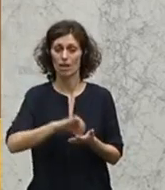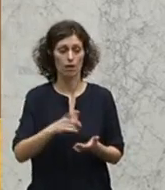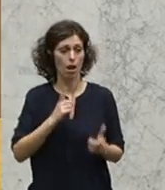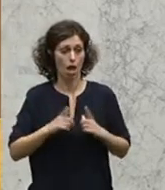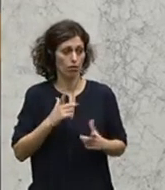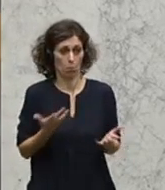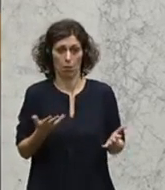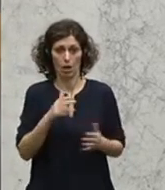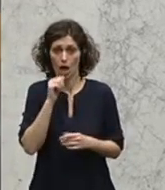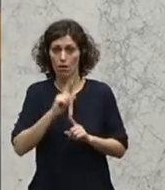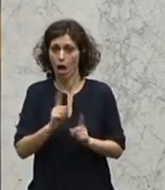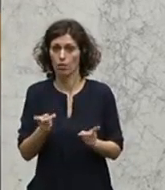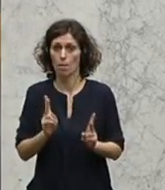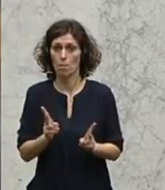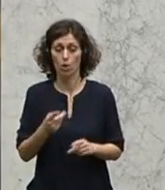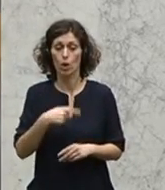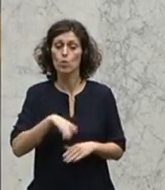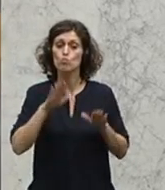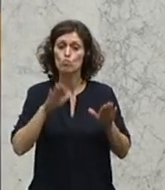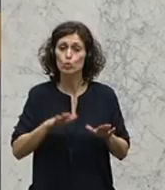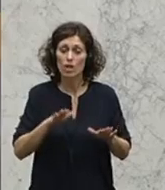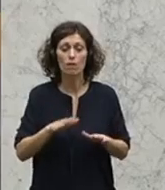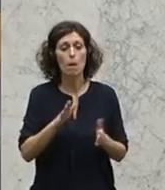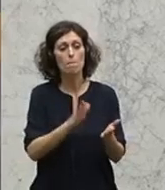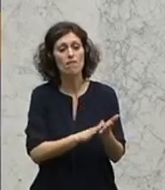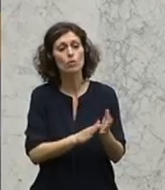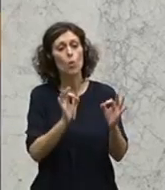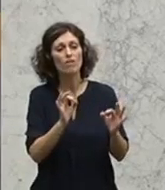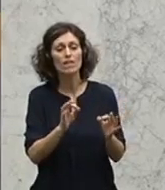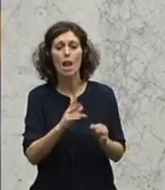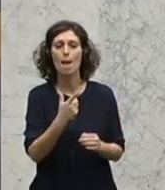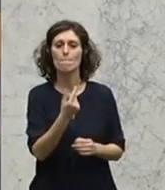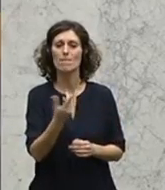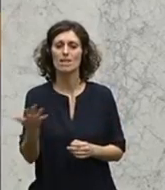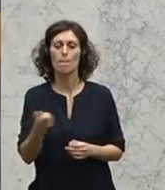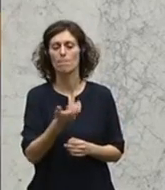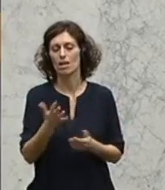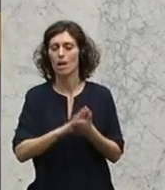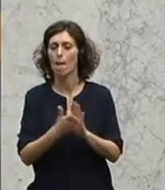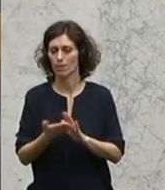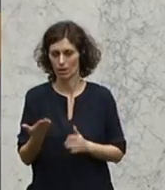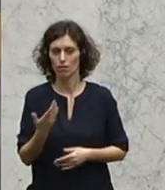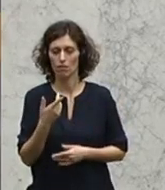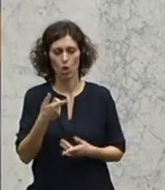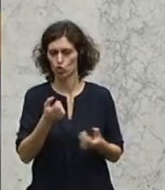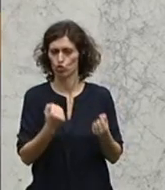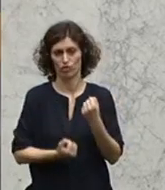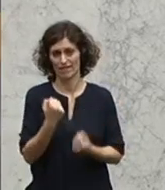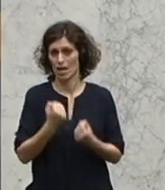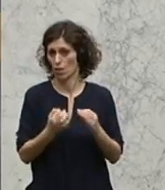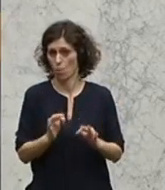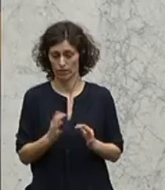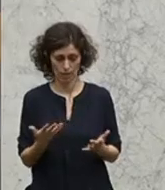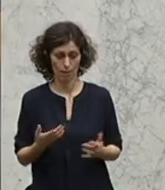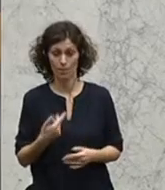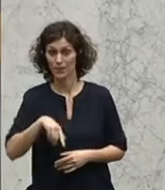andere Wahl, den Muslimen offizielle Pygamie nachzuweisen. Das sei sehr schwierig. Ja, also meine sehr geehrten Damen und Herren, wenn